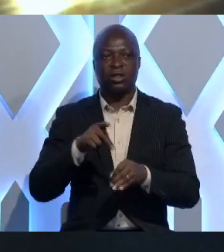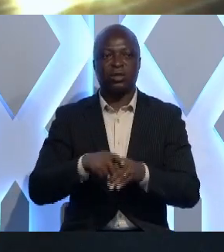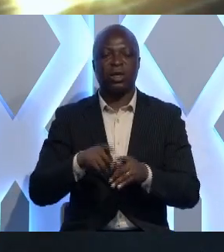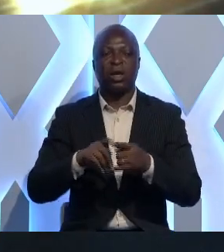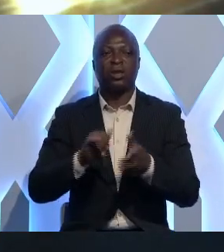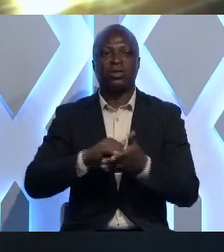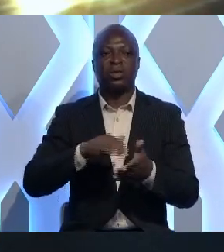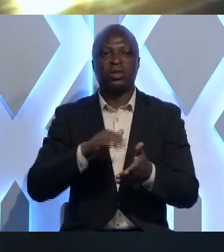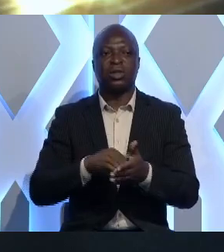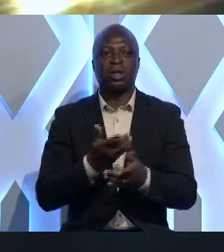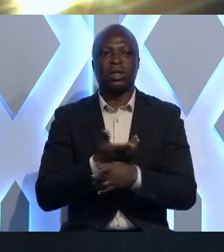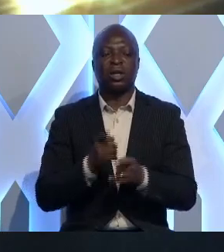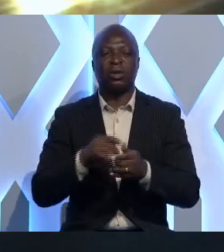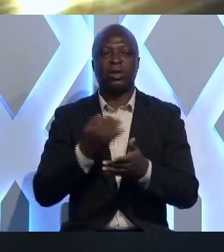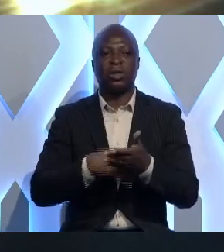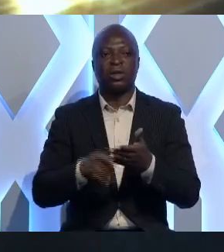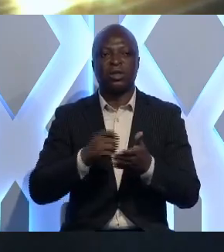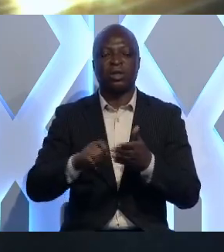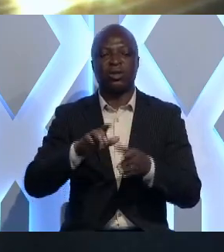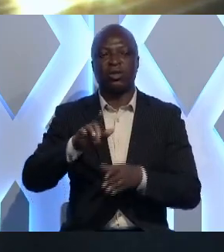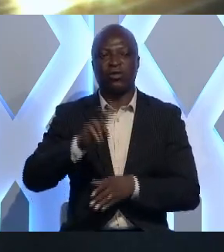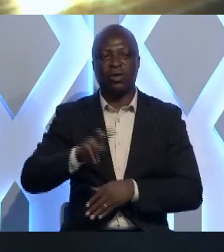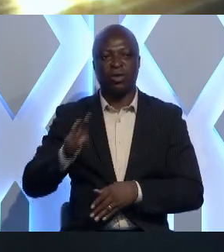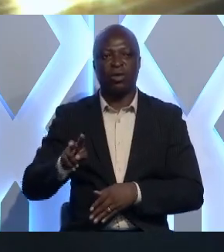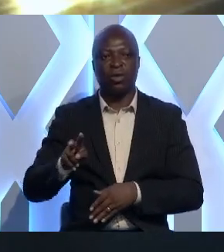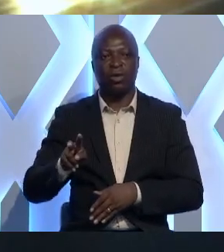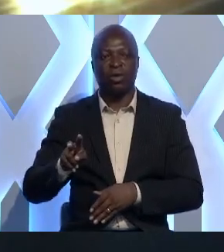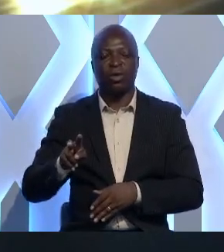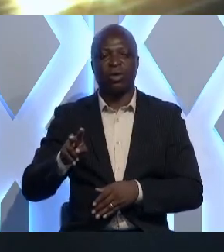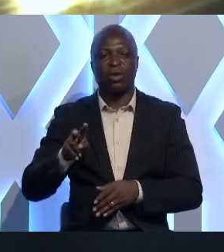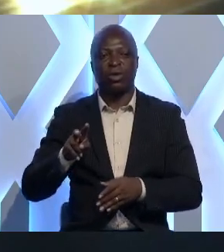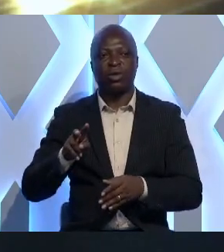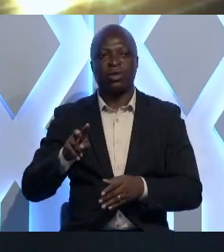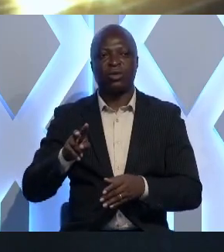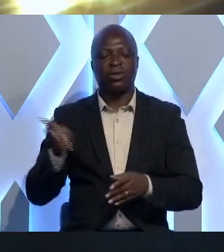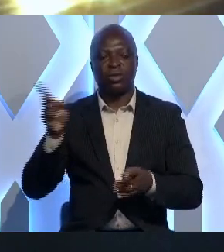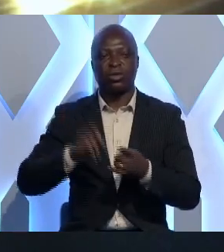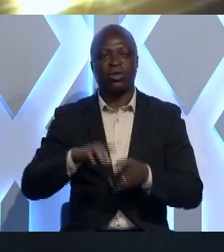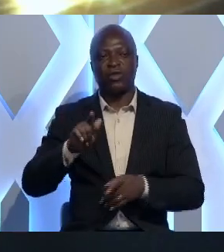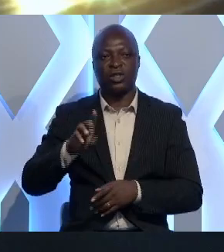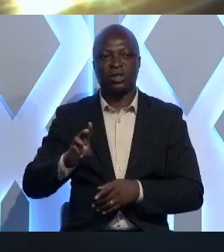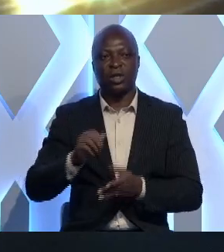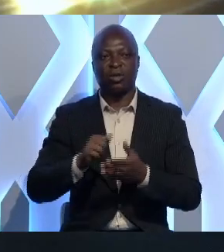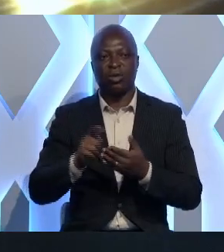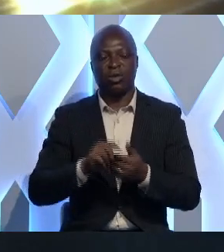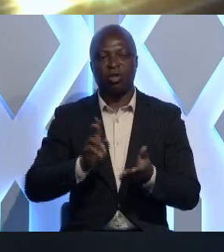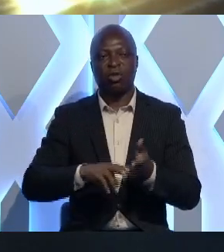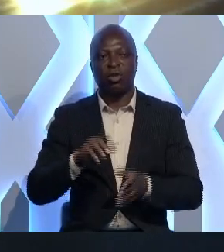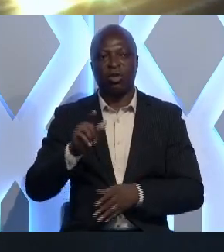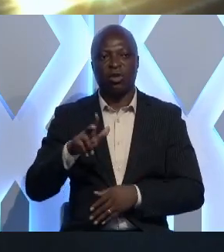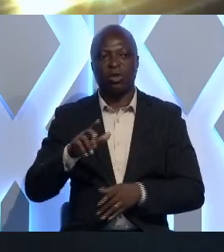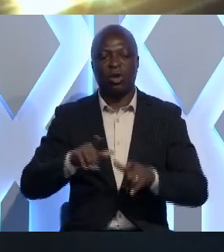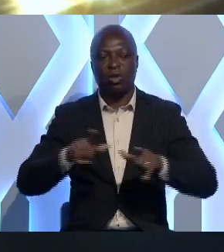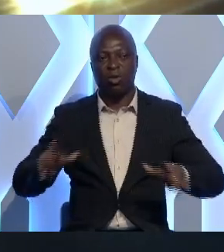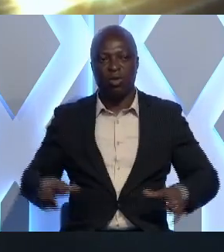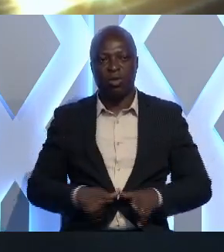aux 10 centres aérés de s'inscrire du 22 jusqu'au 26 août 2023 au lieu